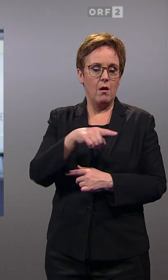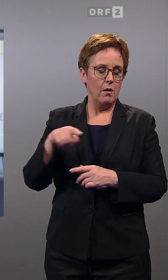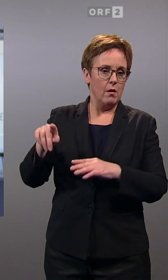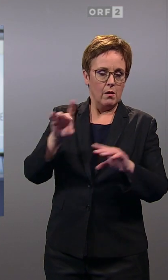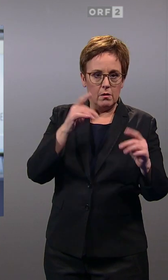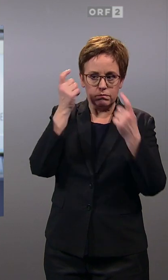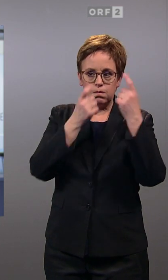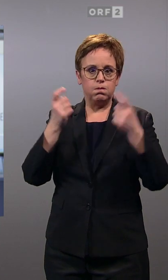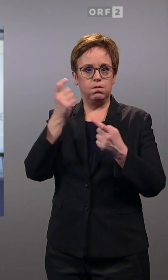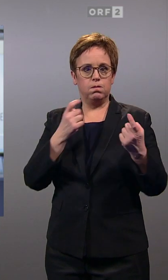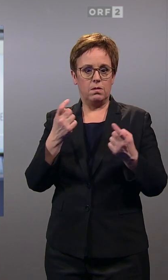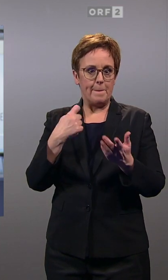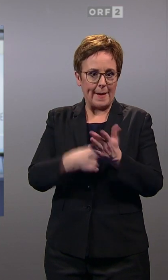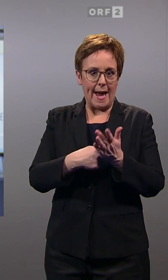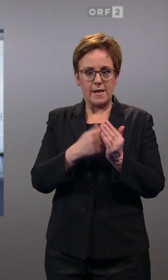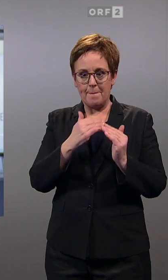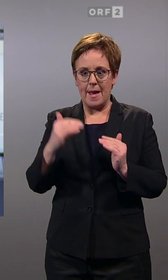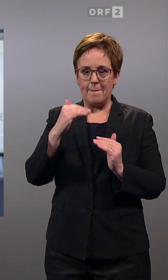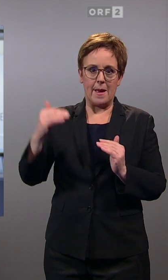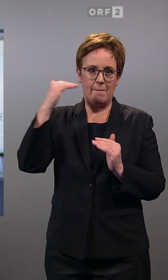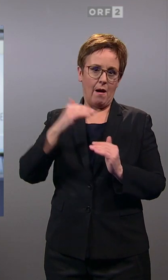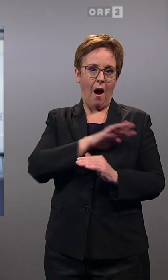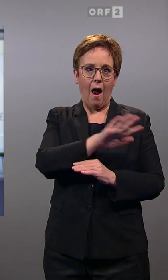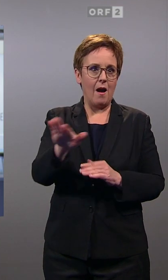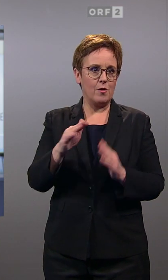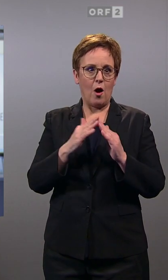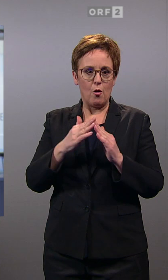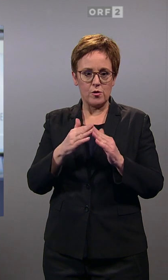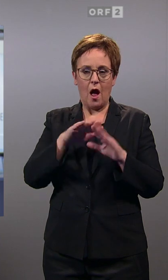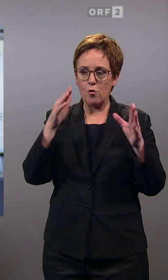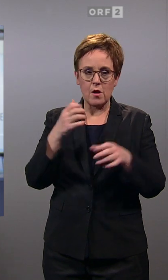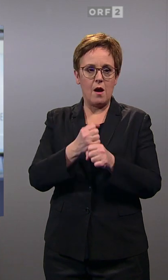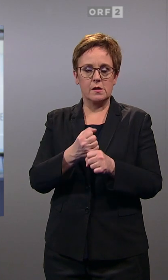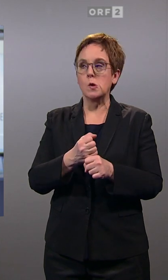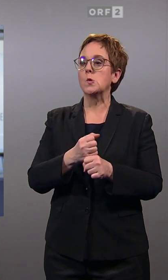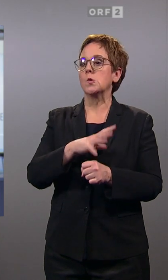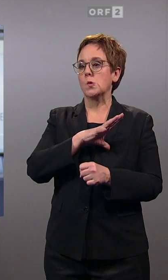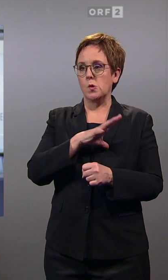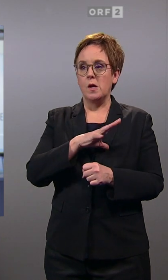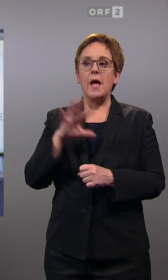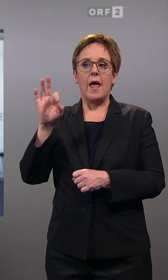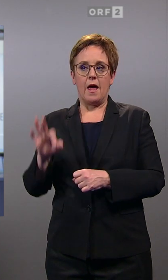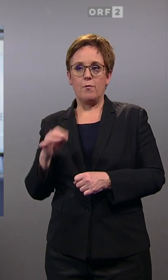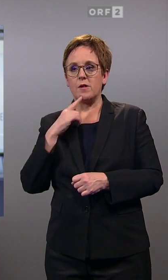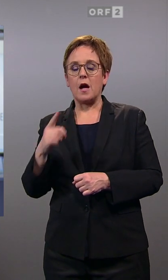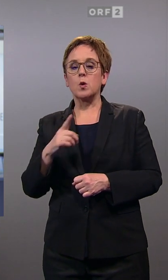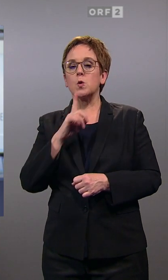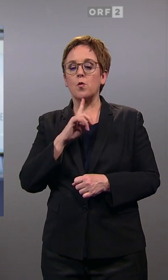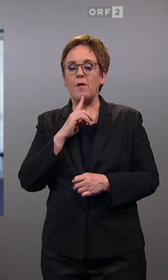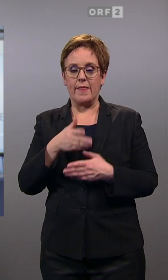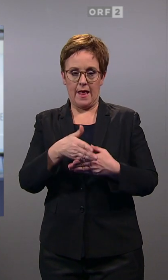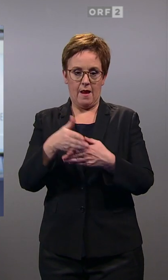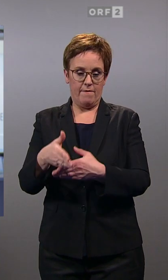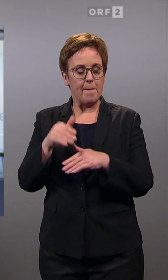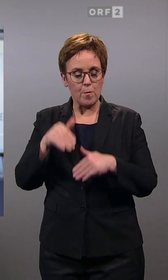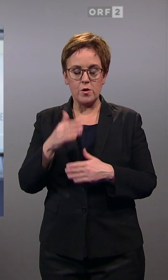Die Preissteigerungen, die sind natürlich bei allen in den Haushalten angekommen. Da heißt es von der FPÖ, da werde zu wenig gemacht, da